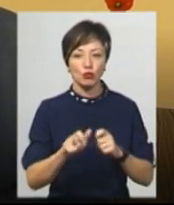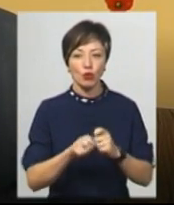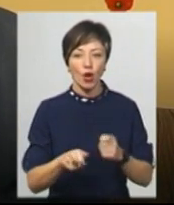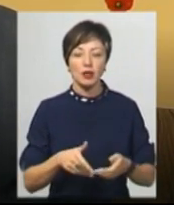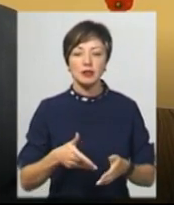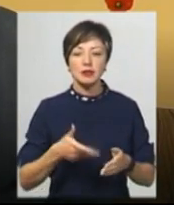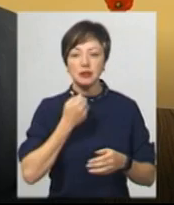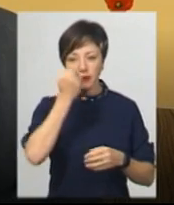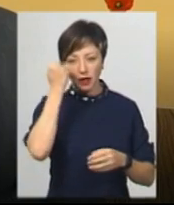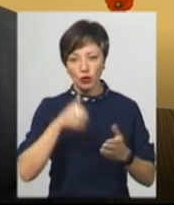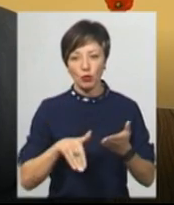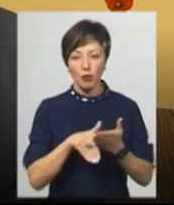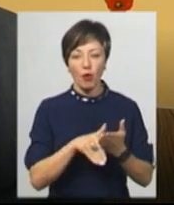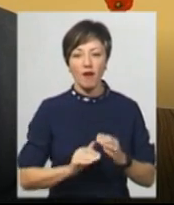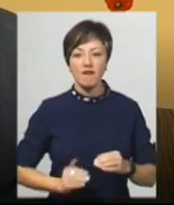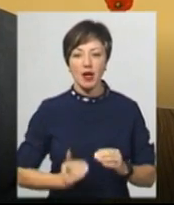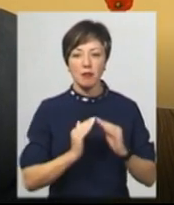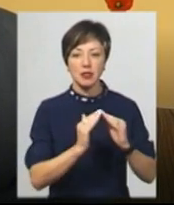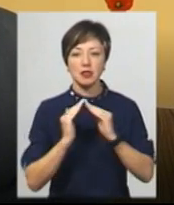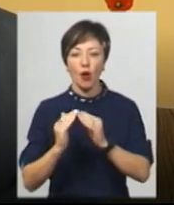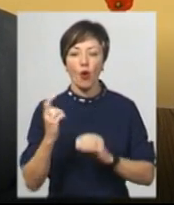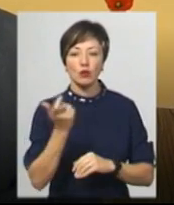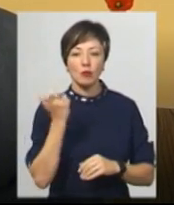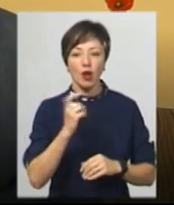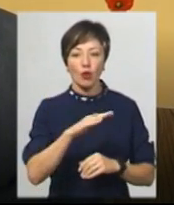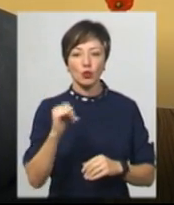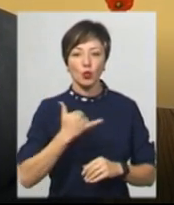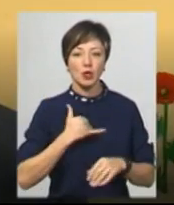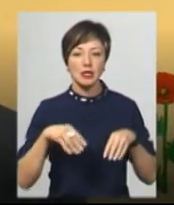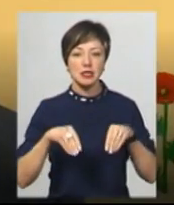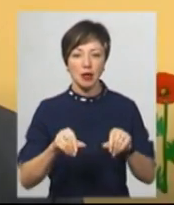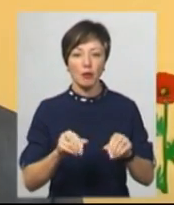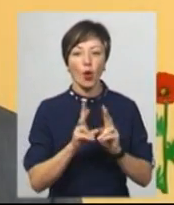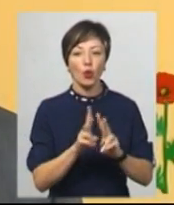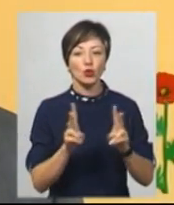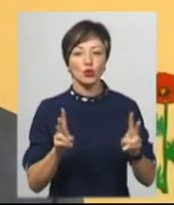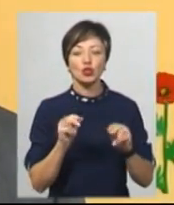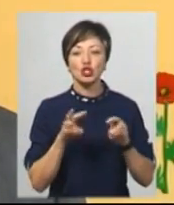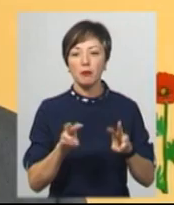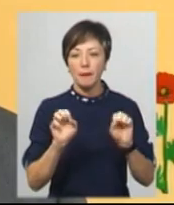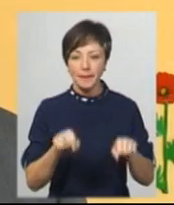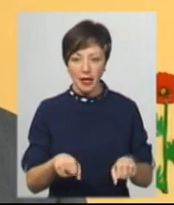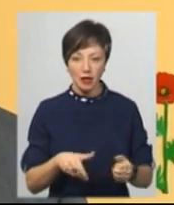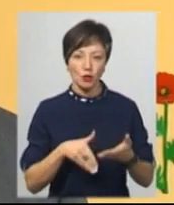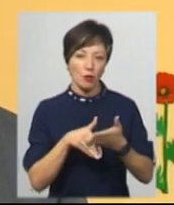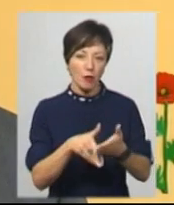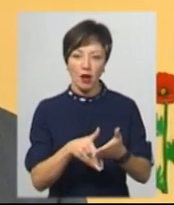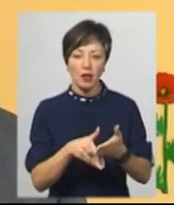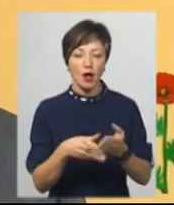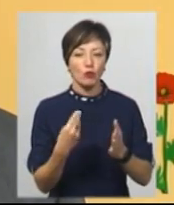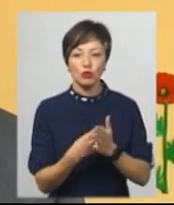допомоги фермерських господарств, які орендують у нас землю, хто чим міг, тим допомагали.